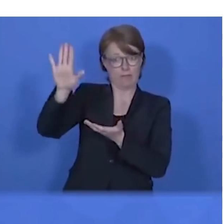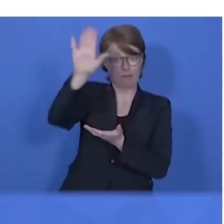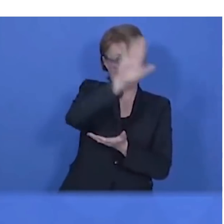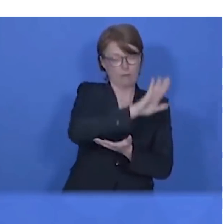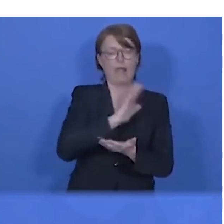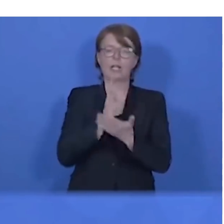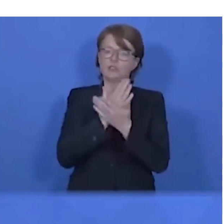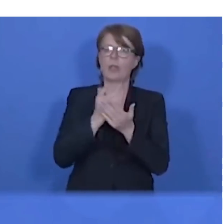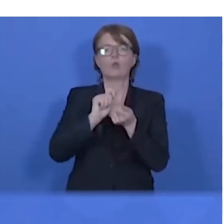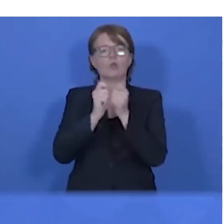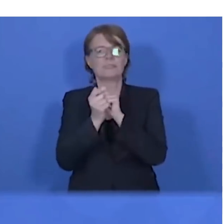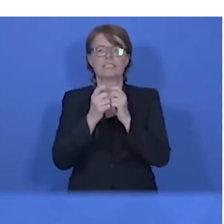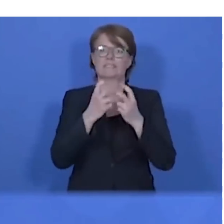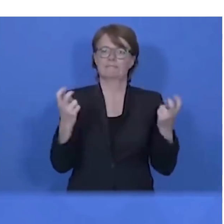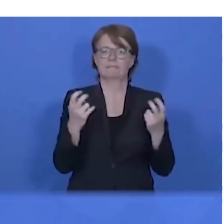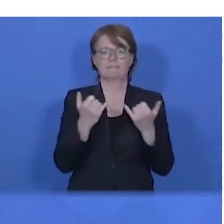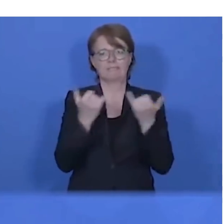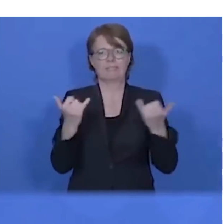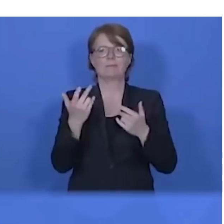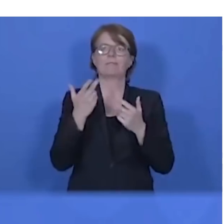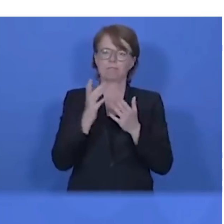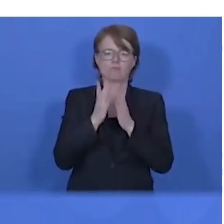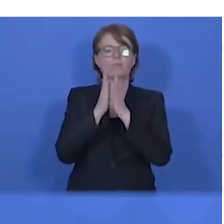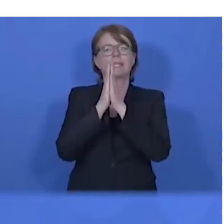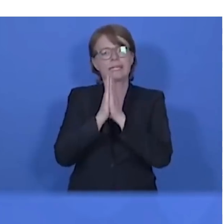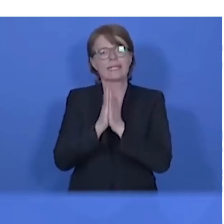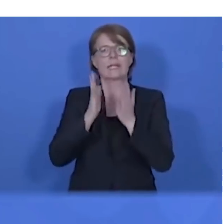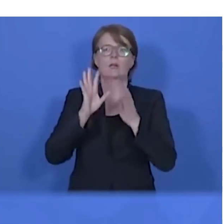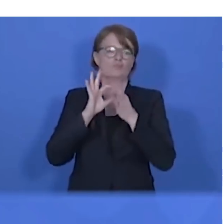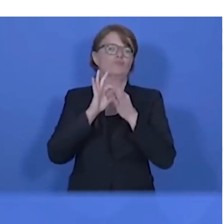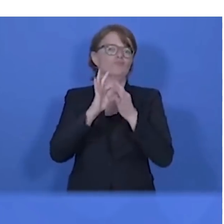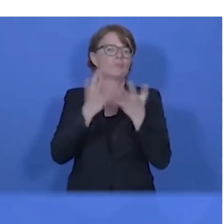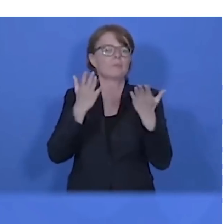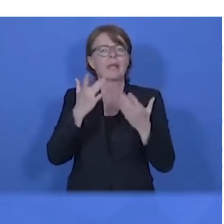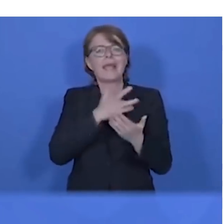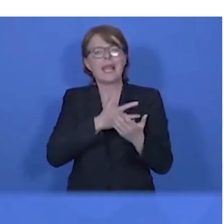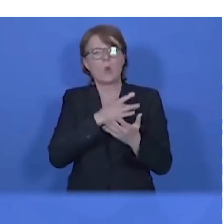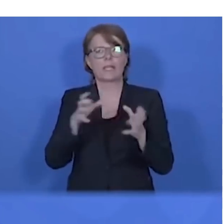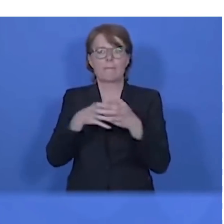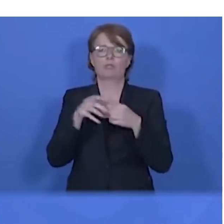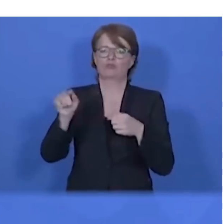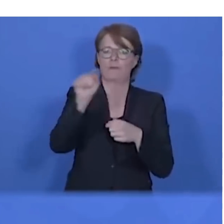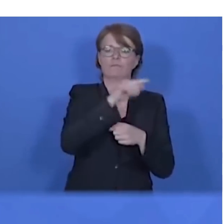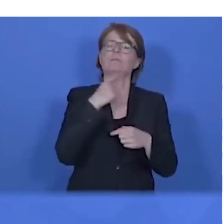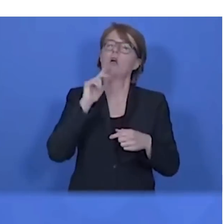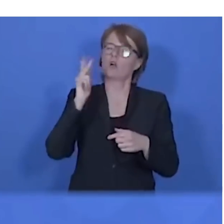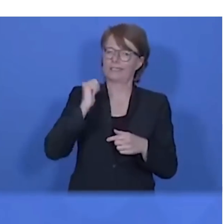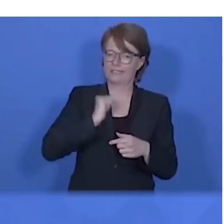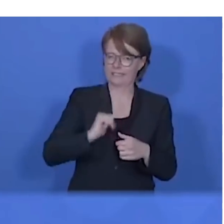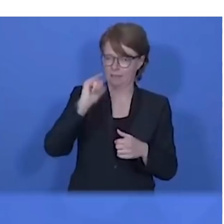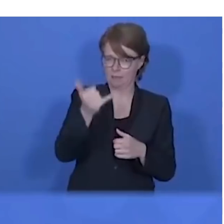ausgearbeitet wurden, gemeinsam ausgearbeitet wurden, den Kirchen- und Religionsgemeinschaften wieder Gottesdienste geben können.